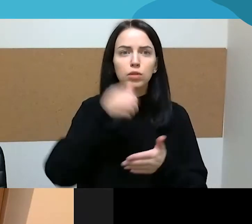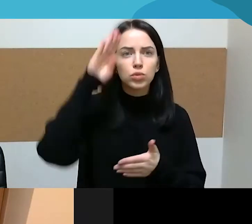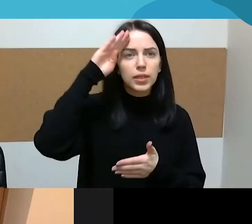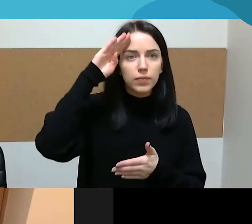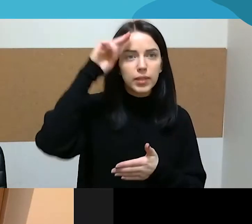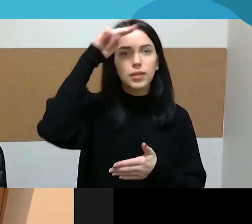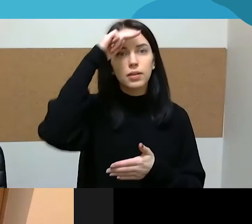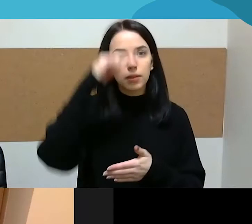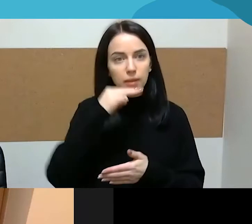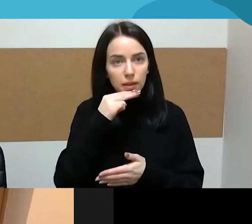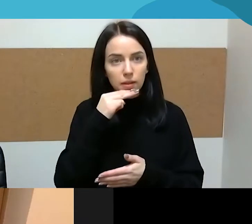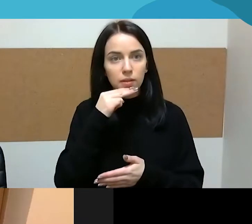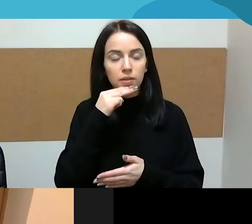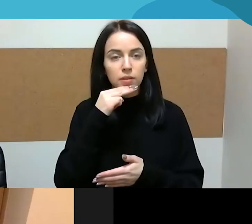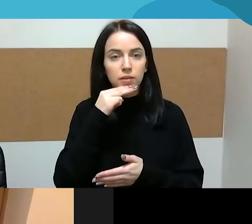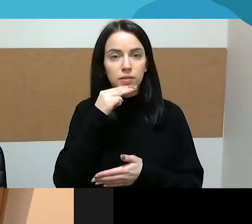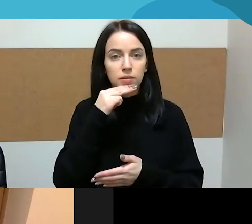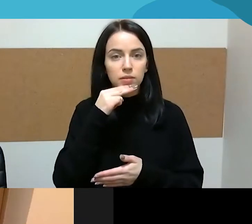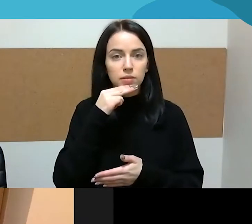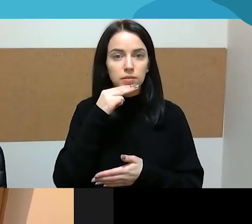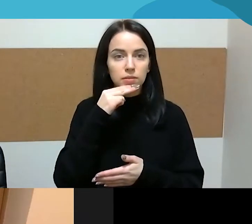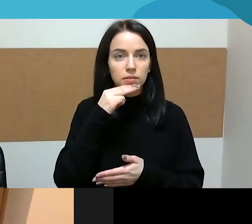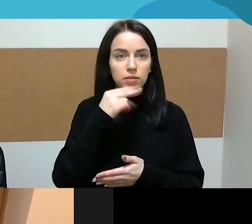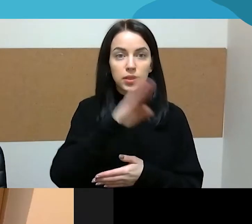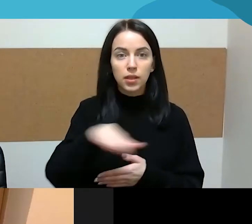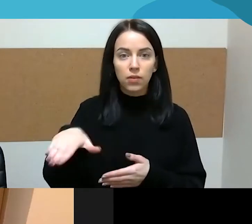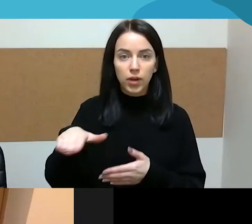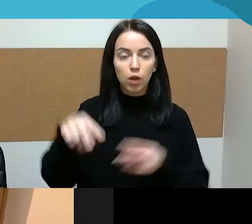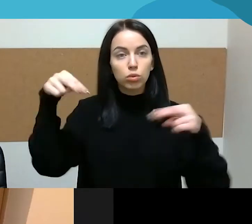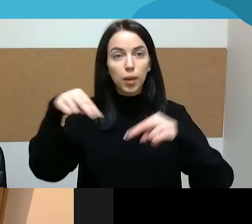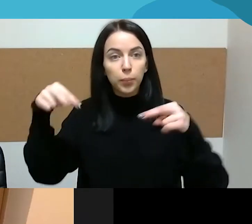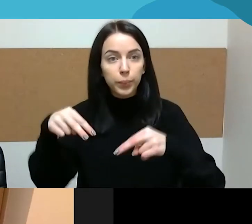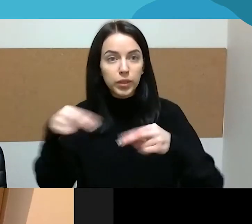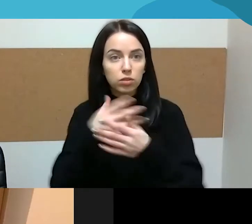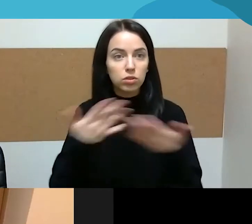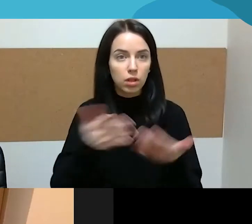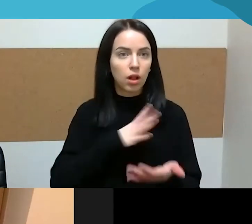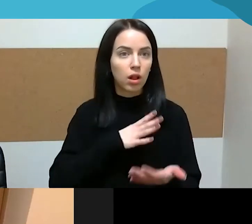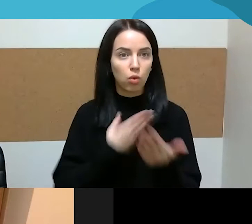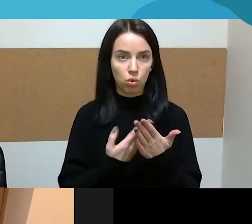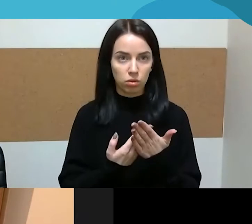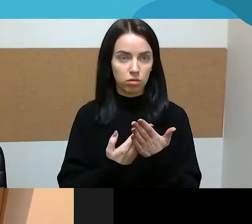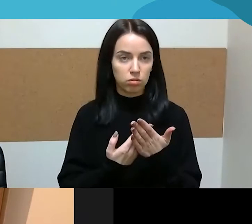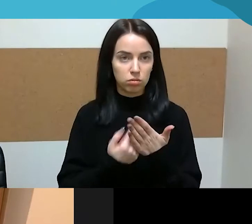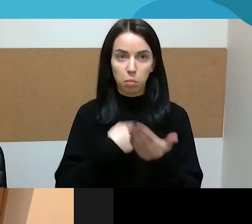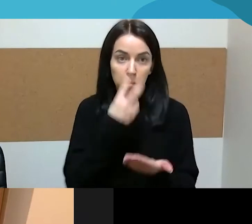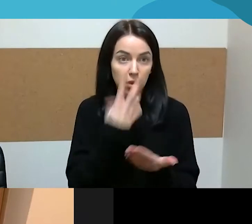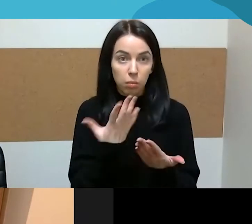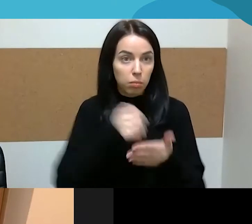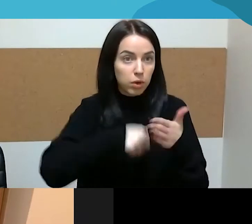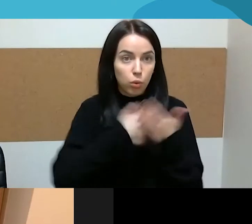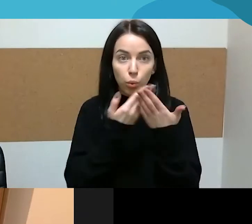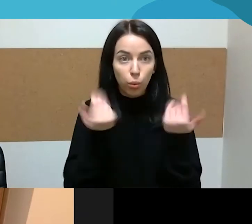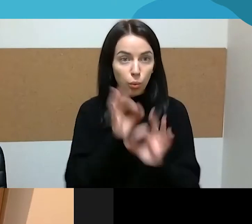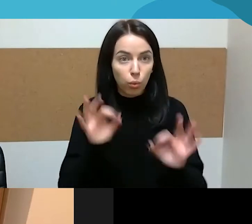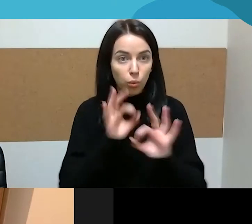negalėtų užsimti vaikų priežiūrę nuo pat jų gimimo. Ir aš visus tris savo vaikus